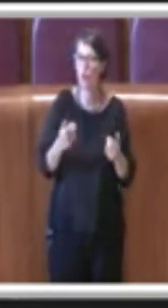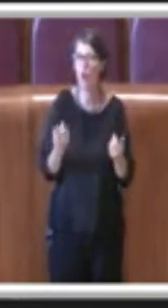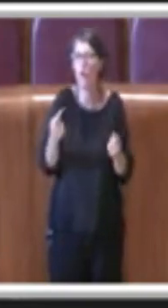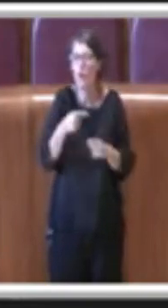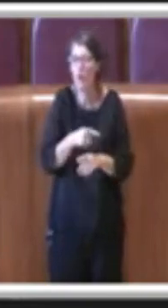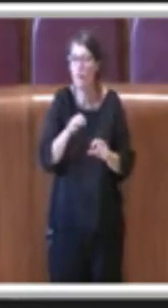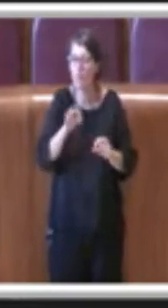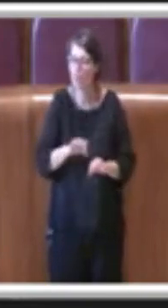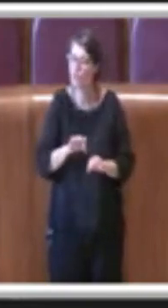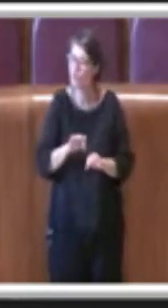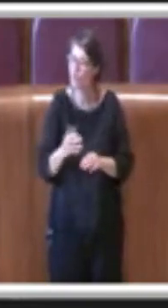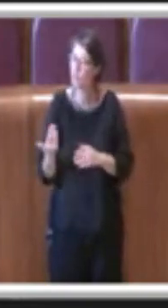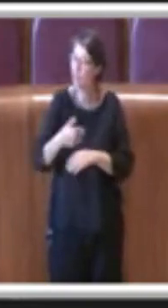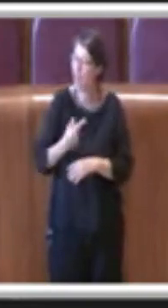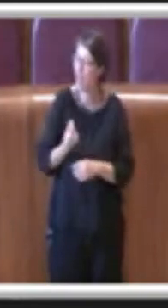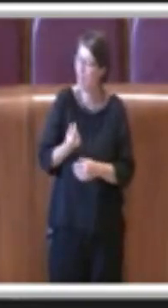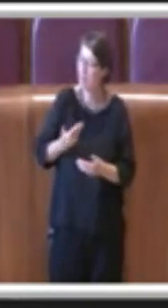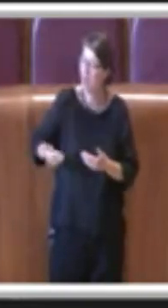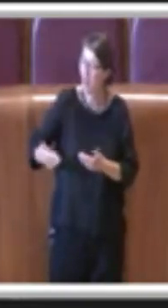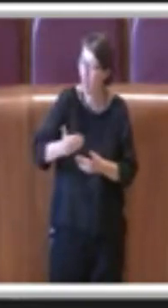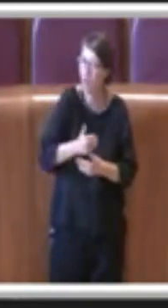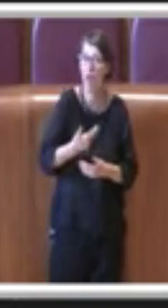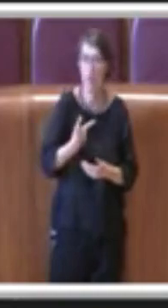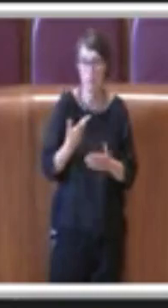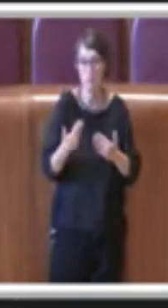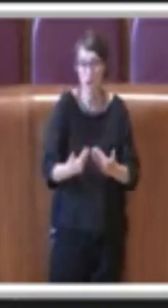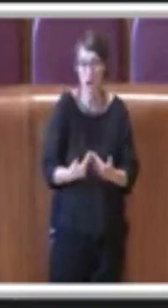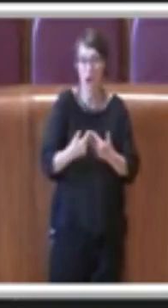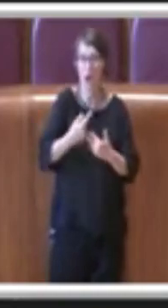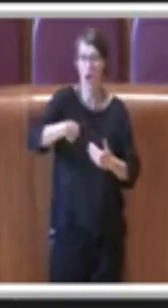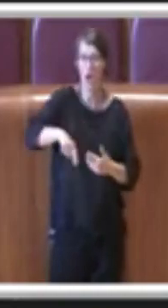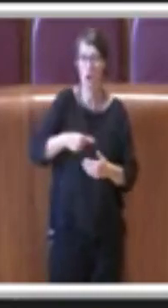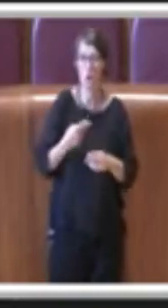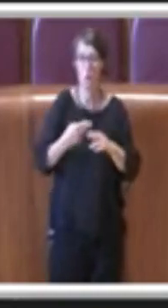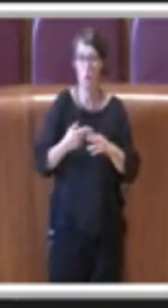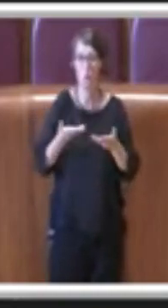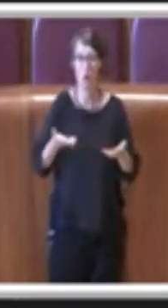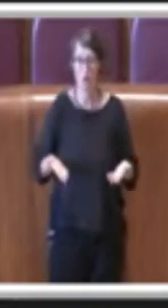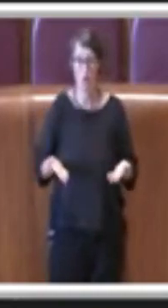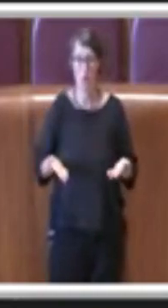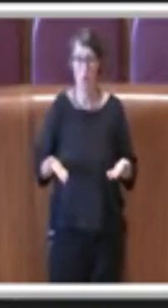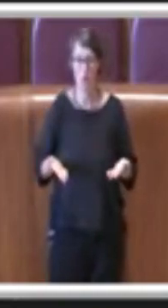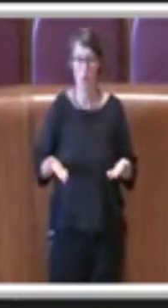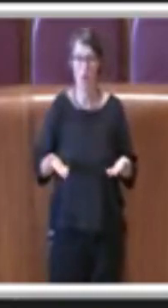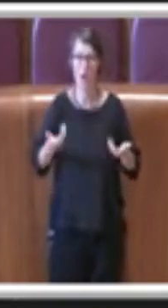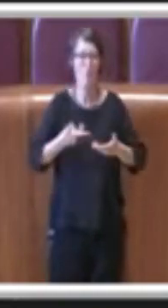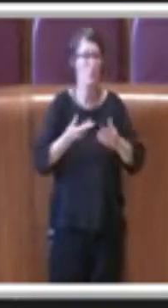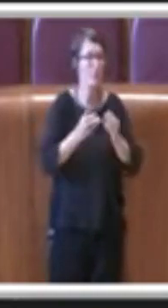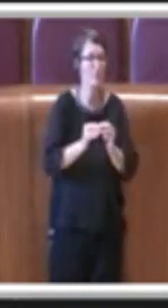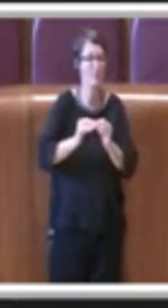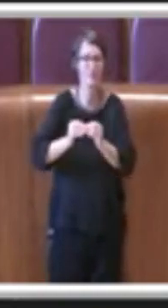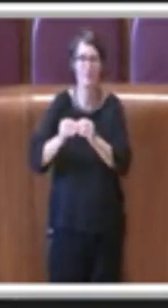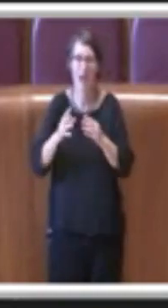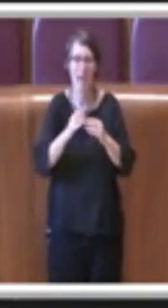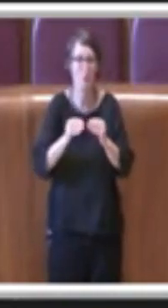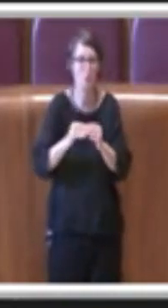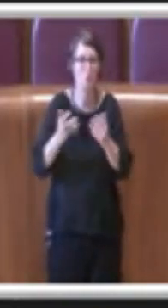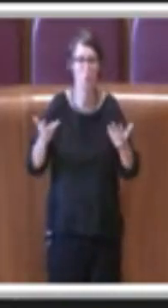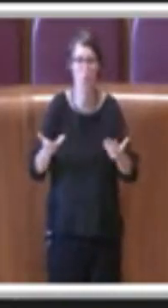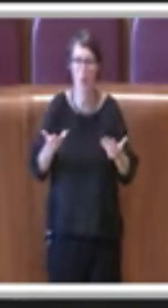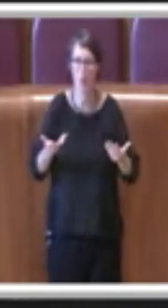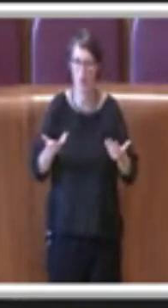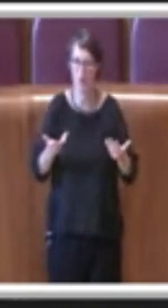assenza della quale bisogna necessariamente andare a sottrarre qualche servizio, quindi in tutta franchezza penso che